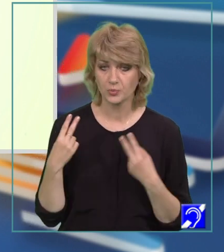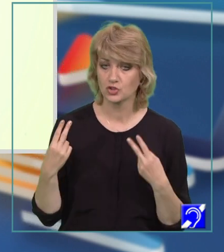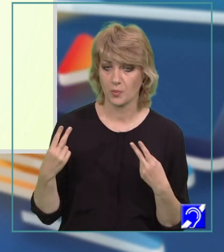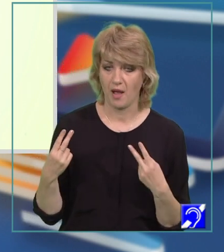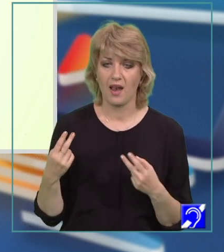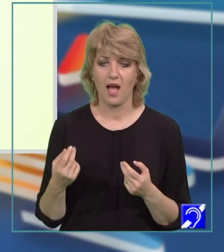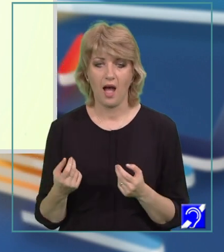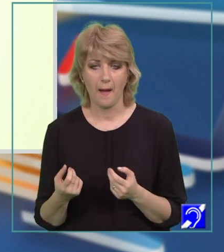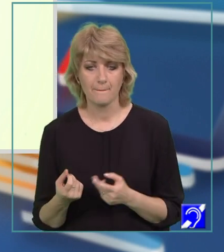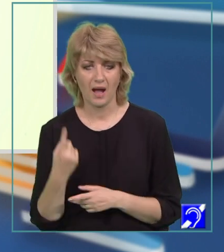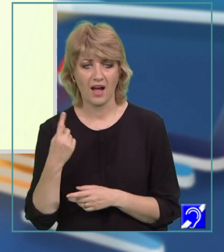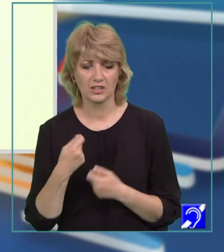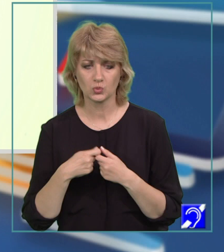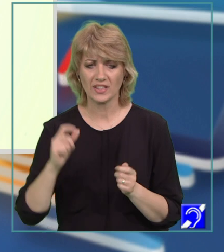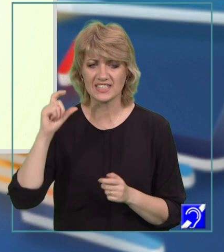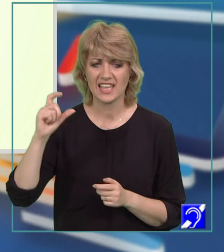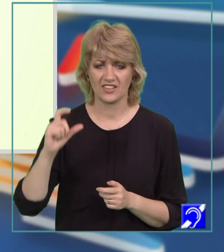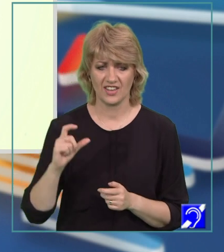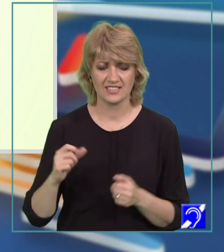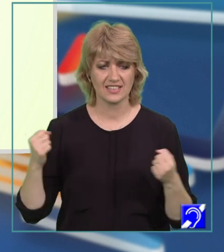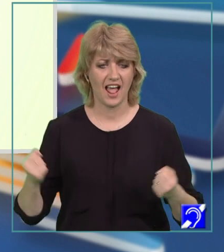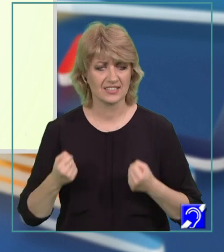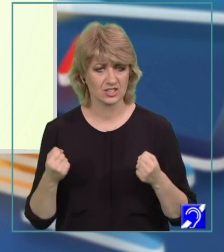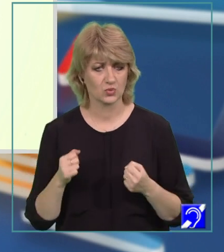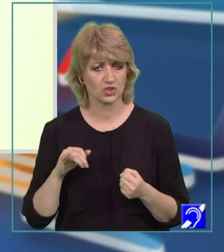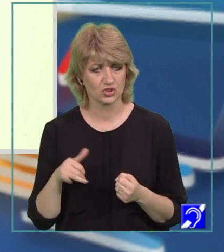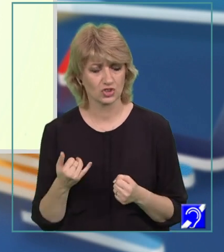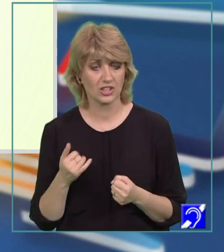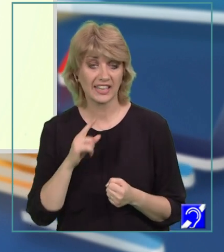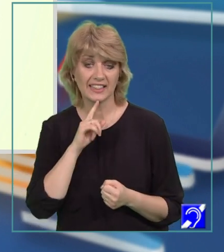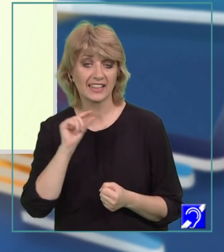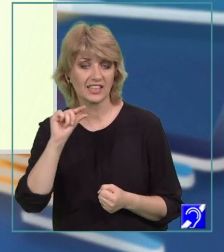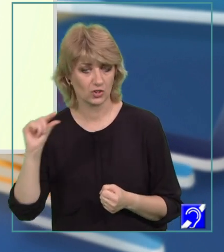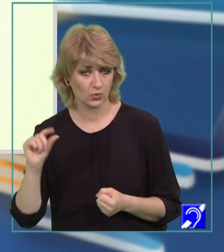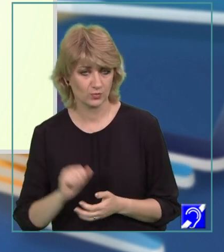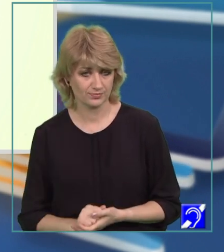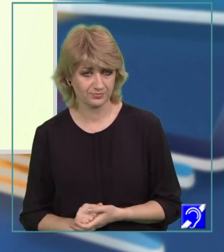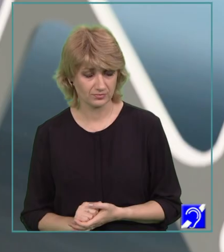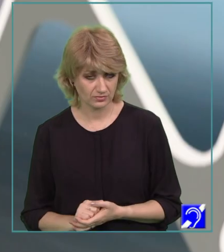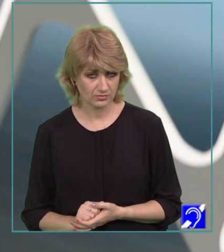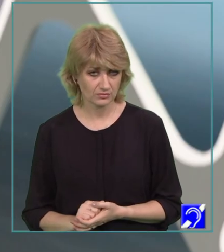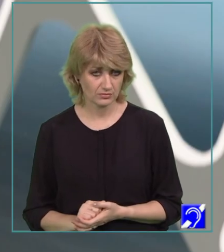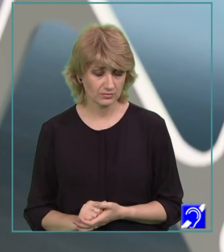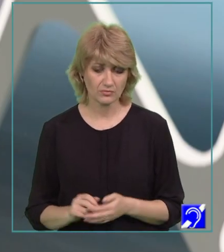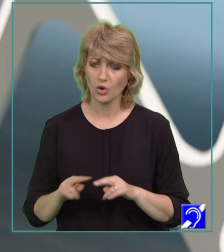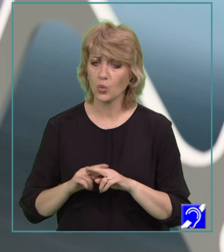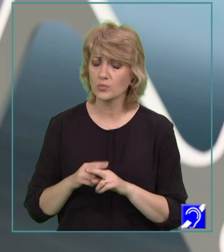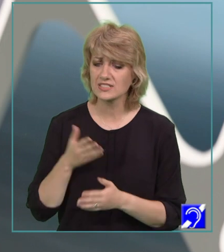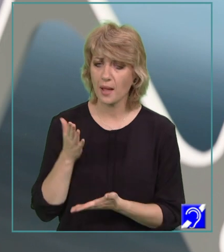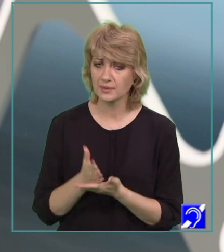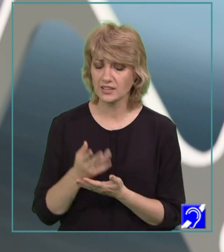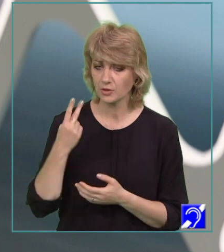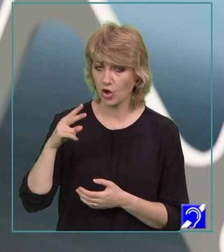că apare în toate secvențele acțiunii și eponim. Vom stabili în